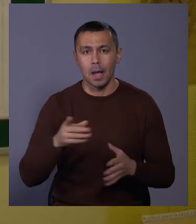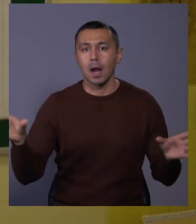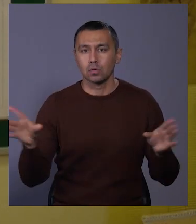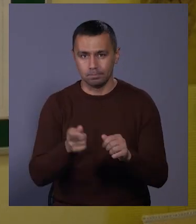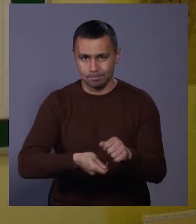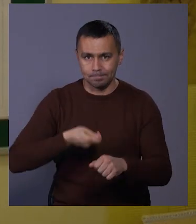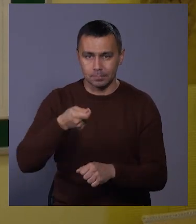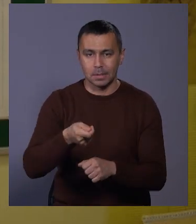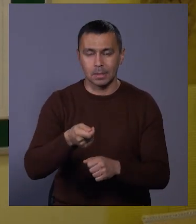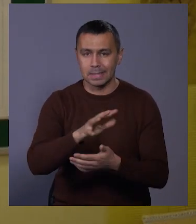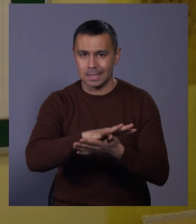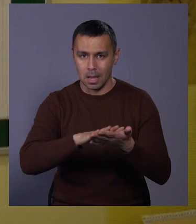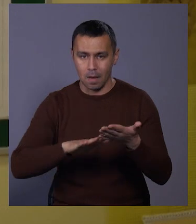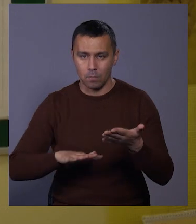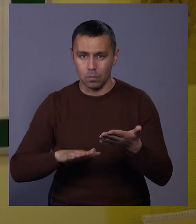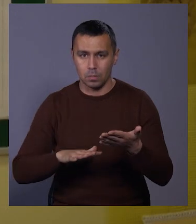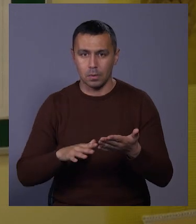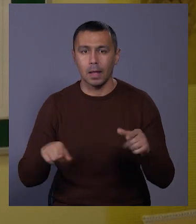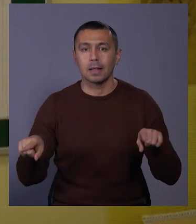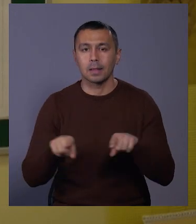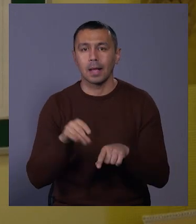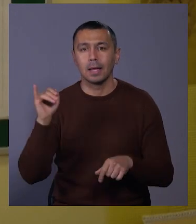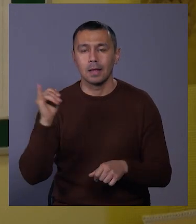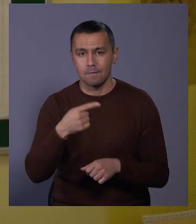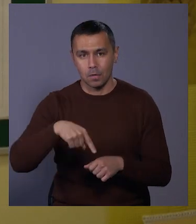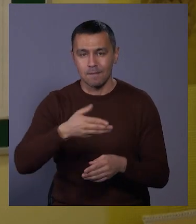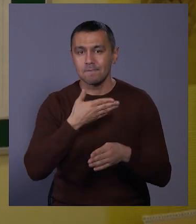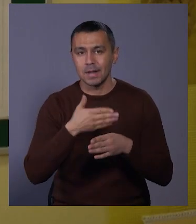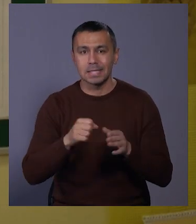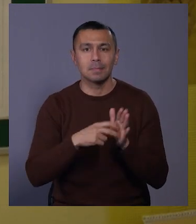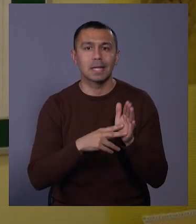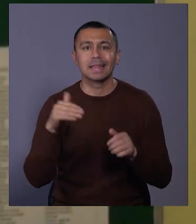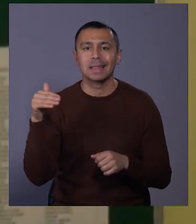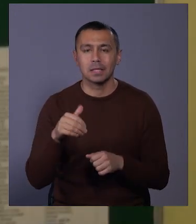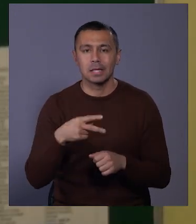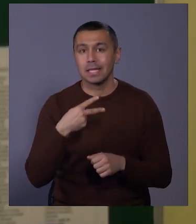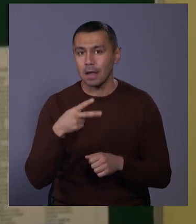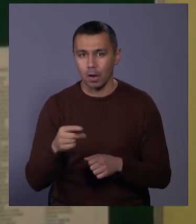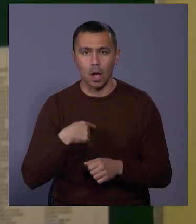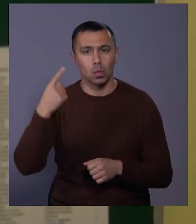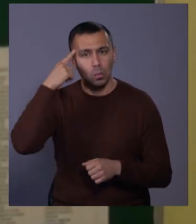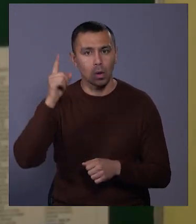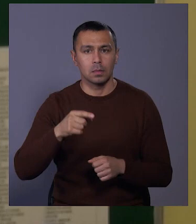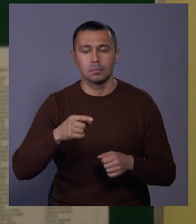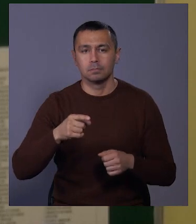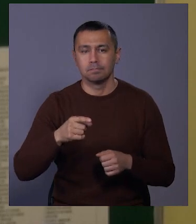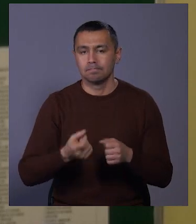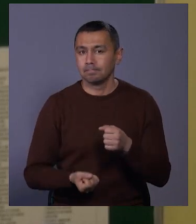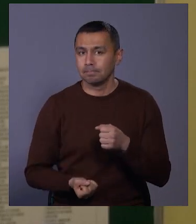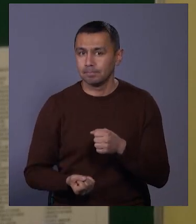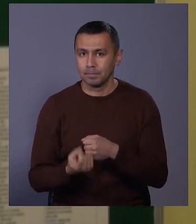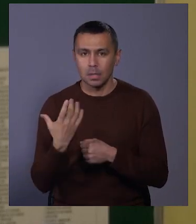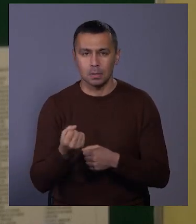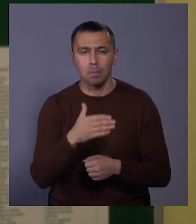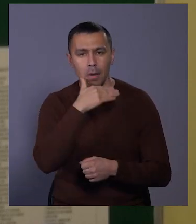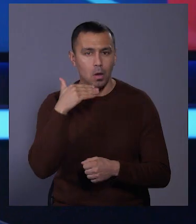подали заявку. І вони виділили 17 тисяч євро. Я думаю, що народиться ще